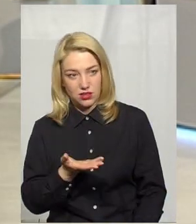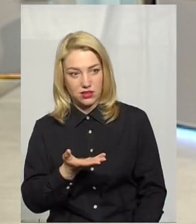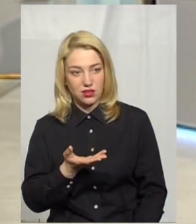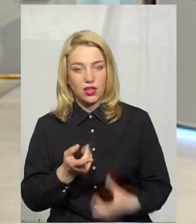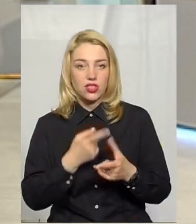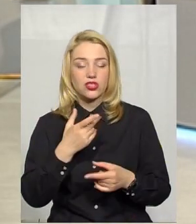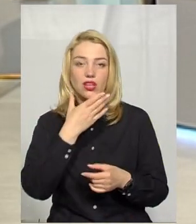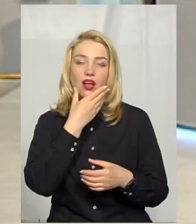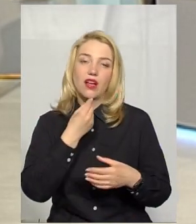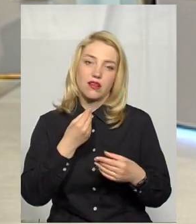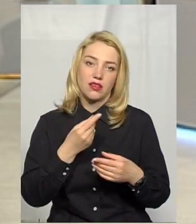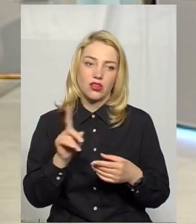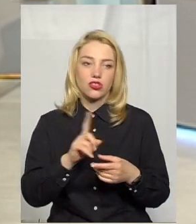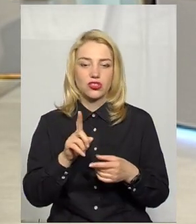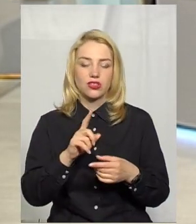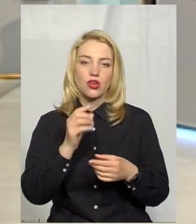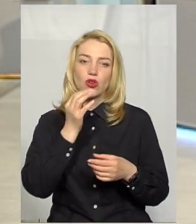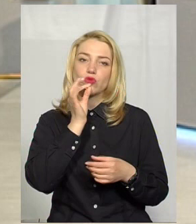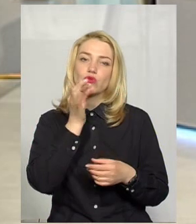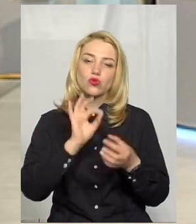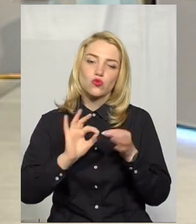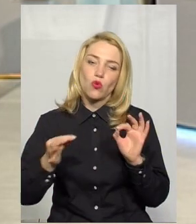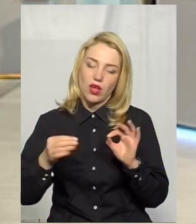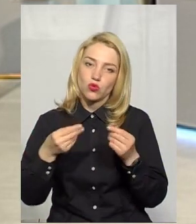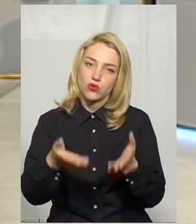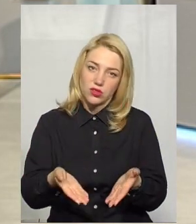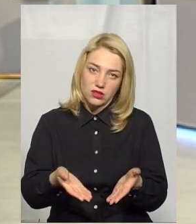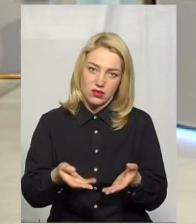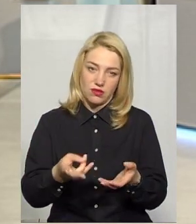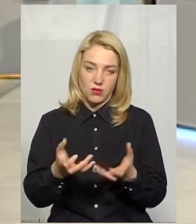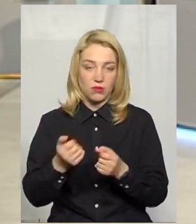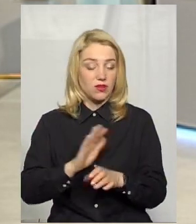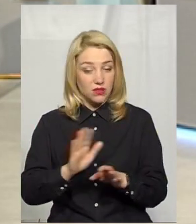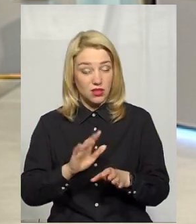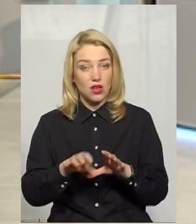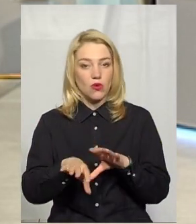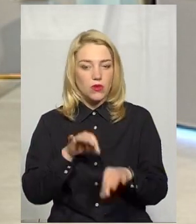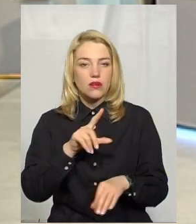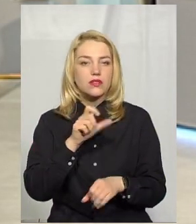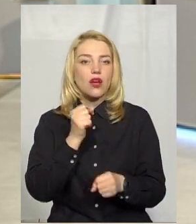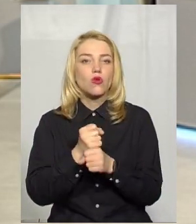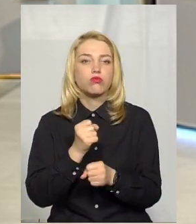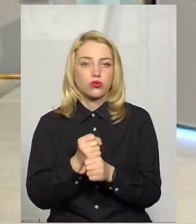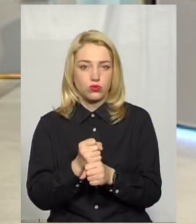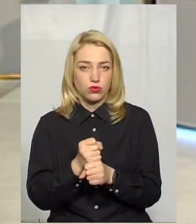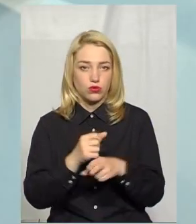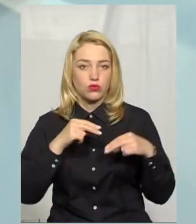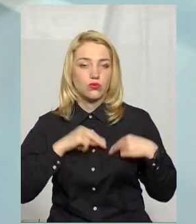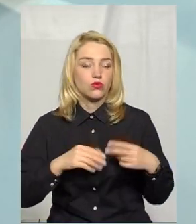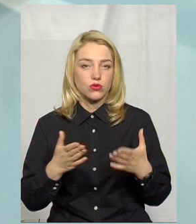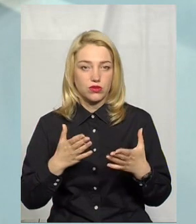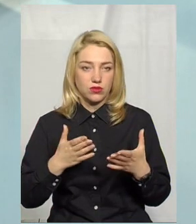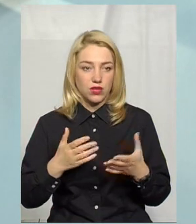хороший Чи він вам в приймальні дасть цукерочку наприклад Вони обирають його за цю роботу Яку він безпосередньо повинен робити От якщо так